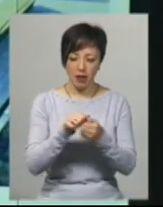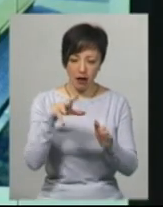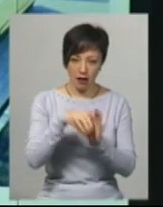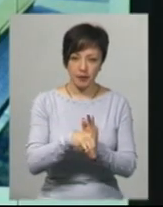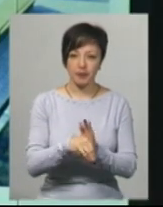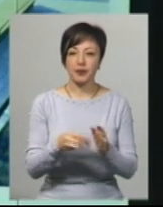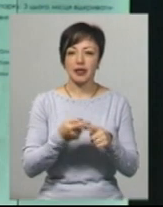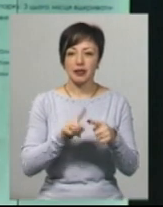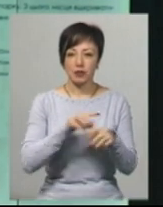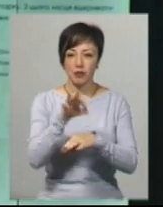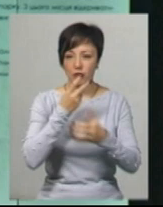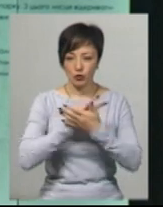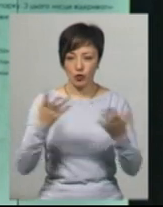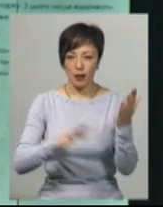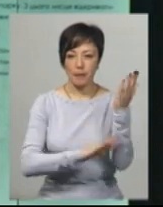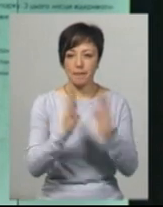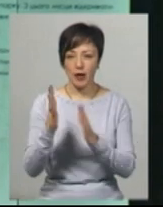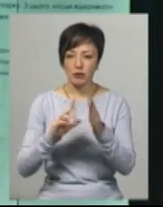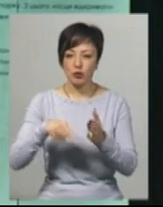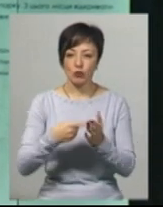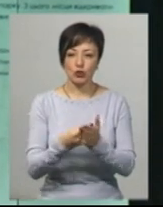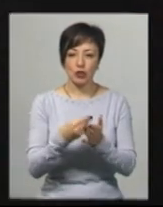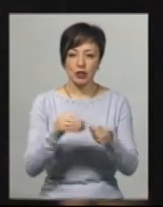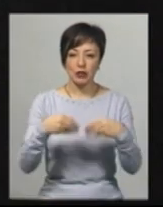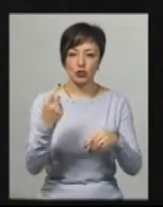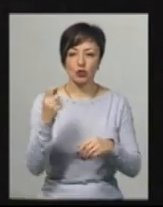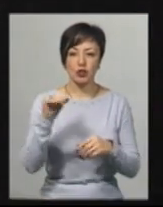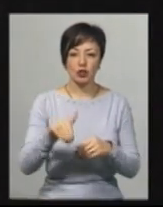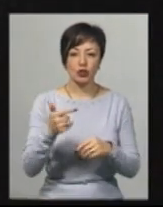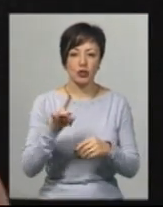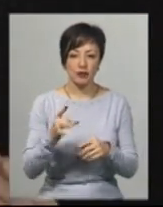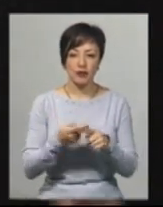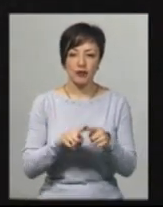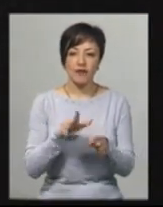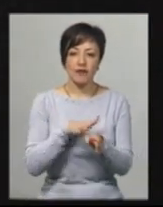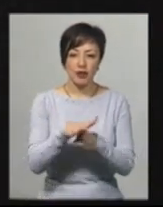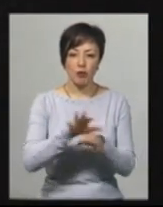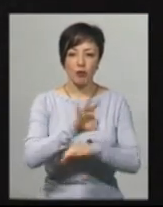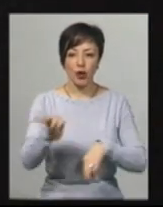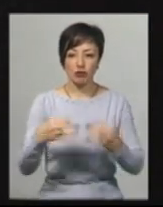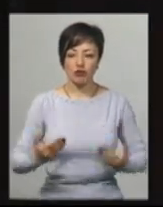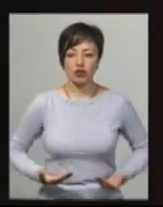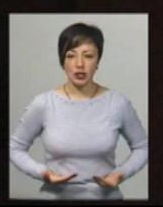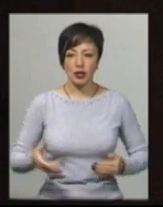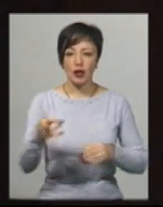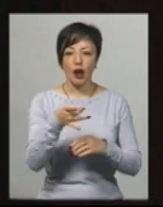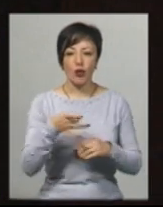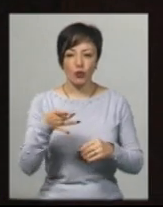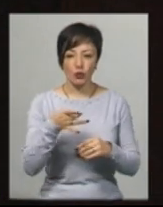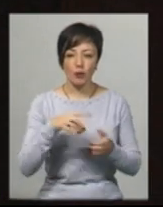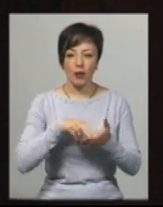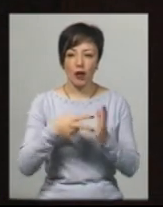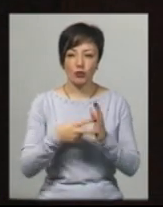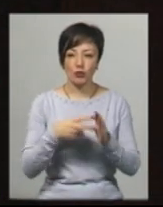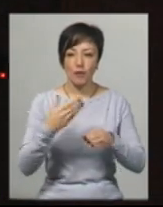пропозиції з візуалізації парку Подільський з міського бюджету надали 100 тисяч гривень. Втілювати представлений проєкт жителям південно-західного мікрорайону